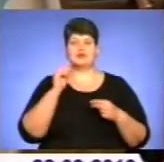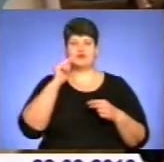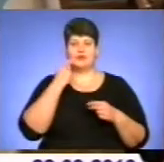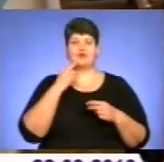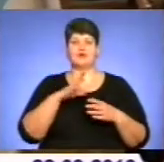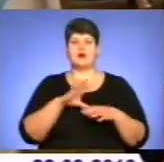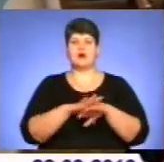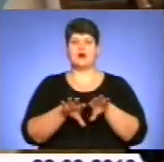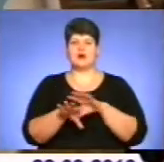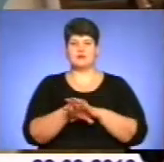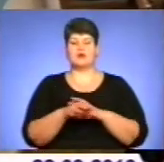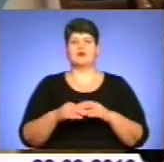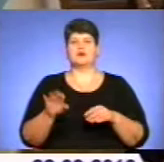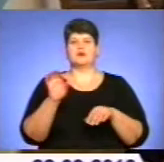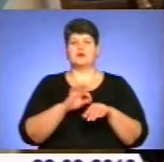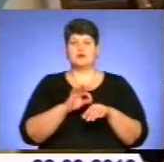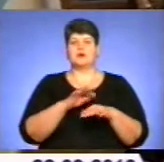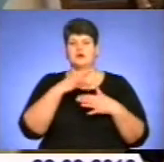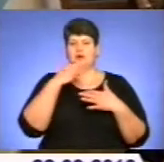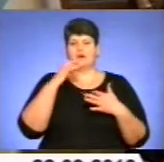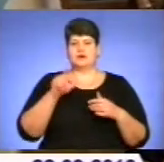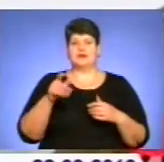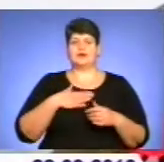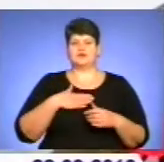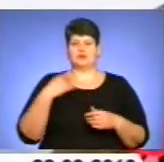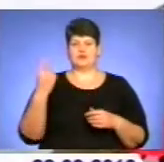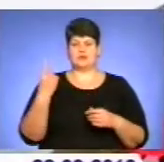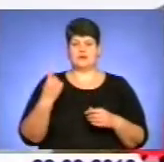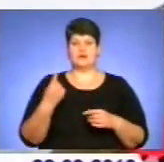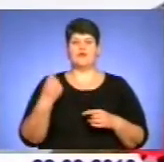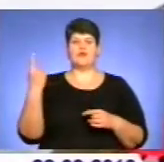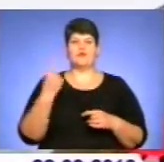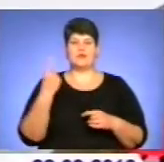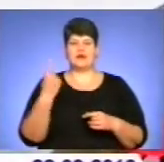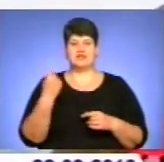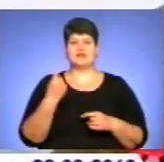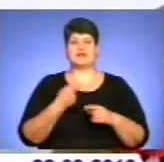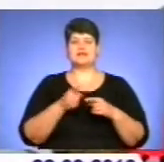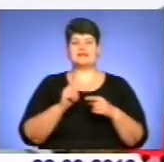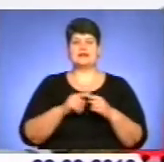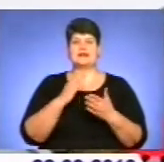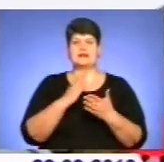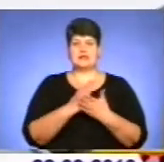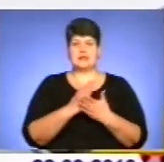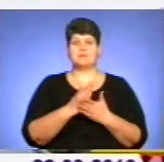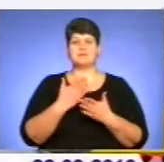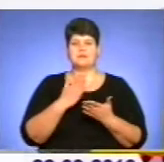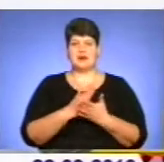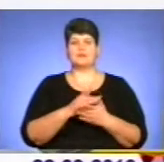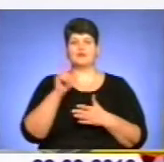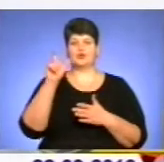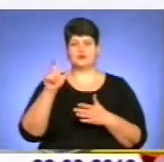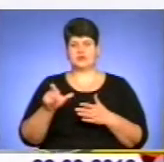рабства потерпіли і чимало жителів нашої області. Перший прецедент на Тернопільщині є. Ми маємо людину, який